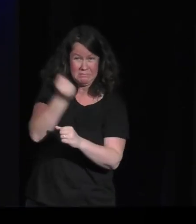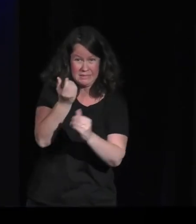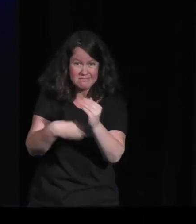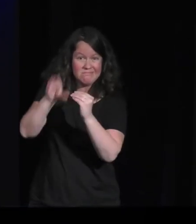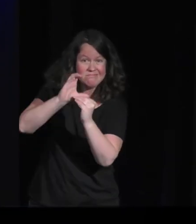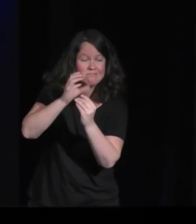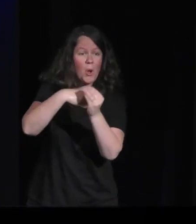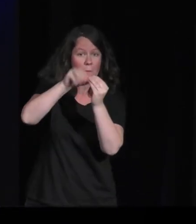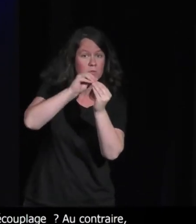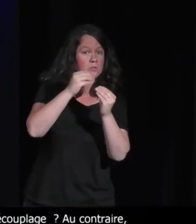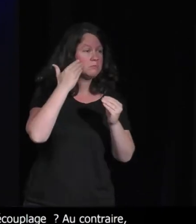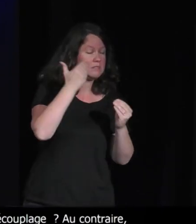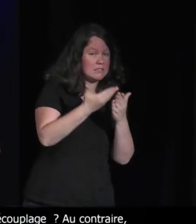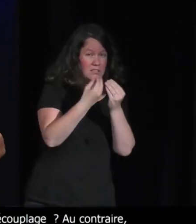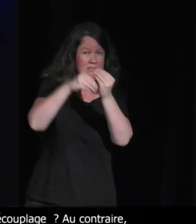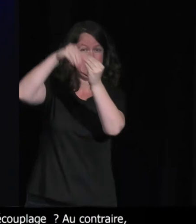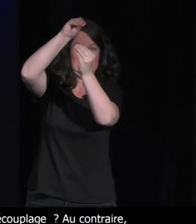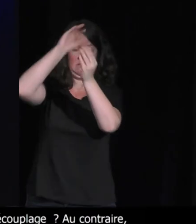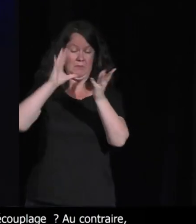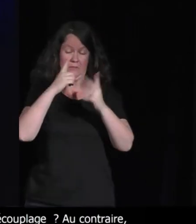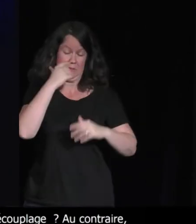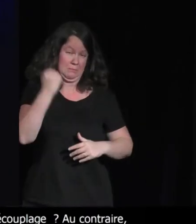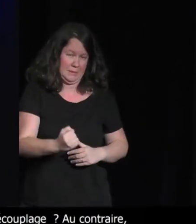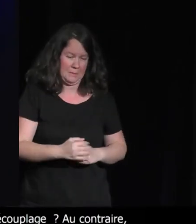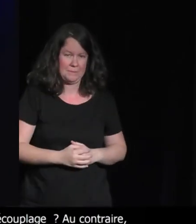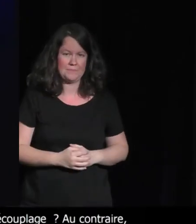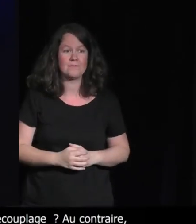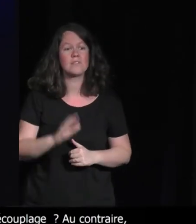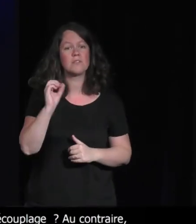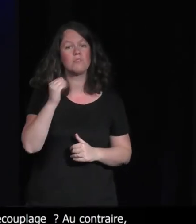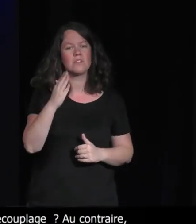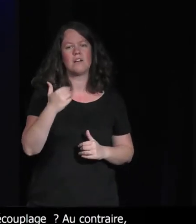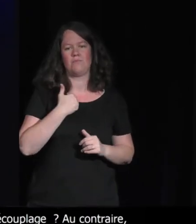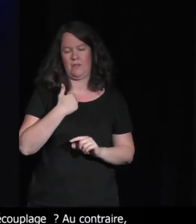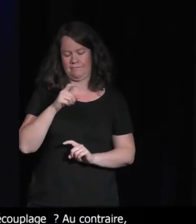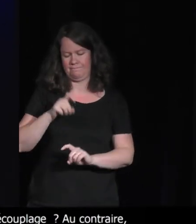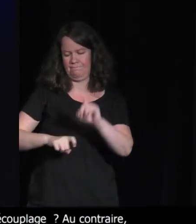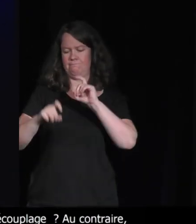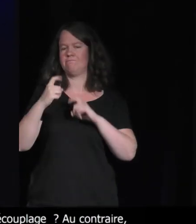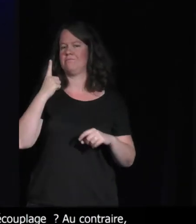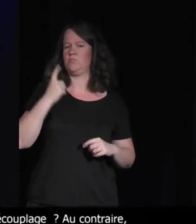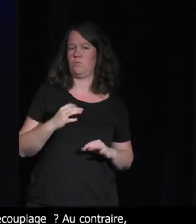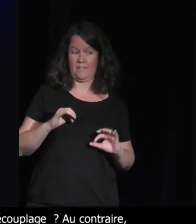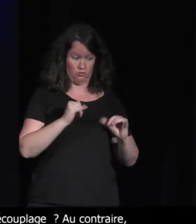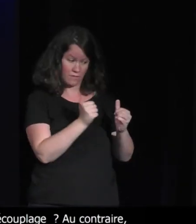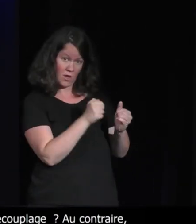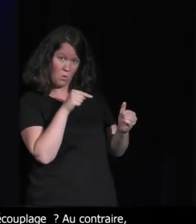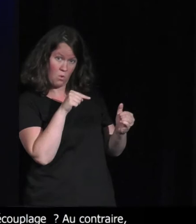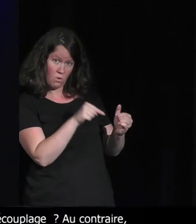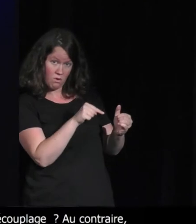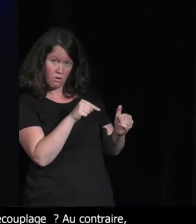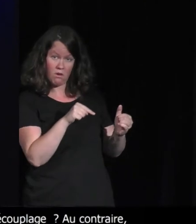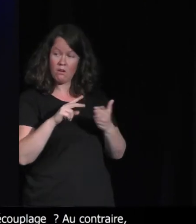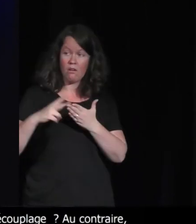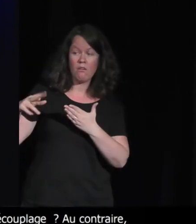les empreintes s'additionnent. Et c'est vrai qu'il me semble qu'en revenant à ma question, c'est-à côté jeux vidéo, sur ces questions d'empreintes environnementales du